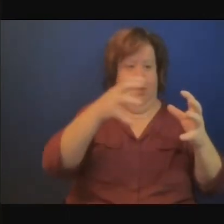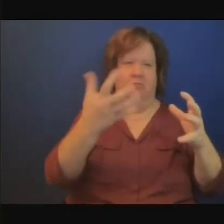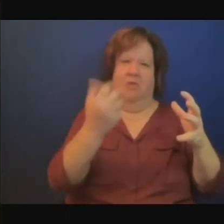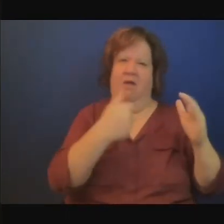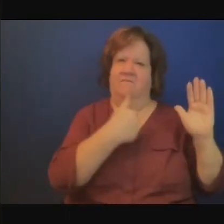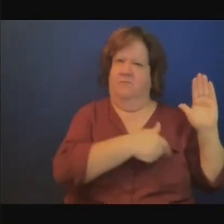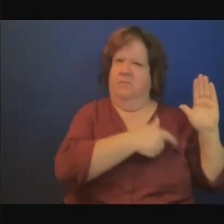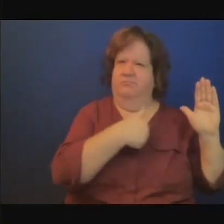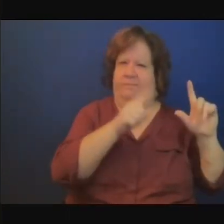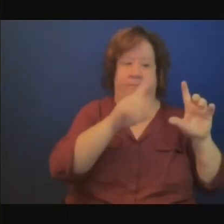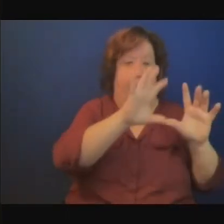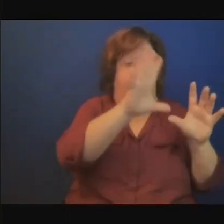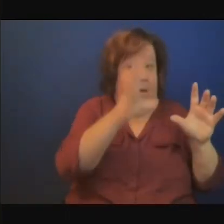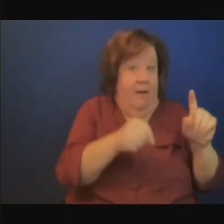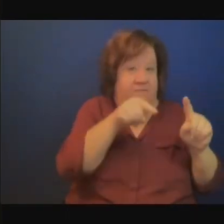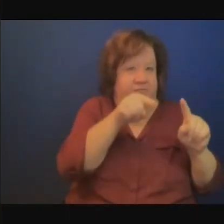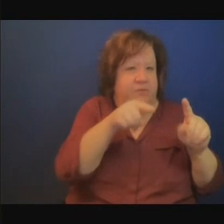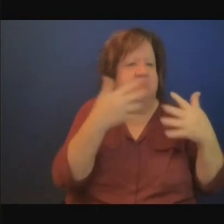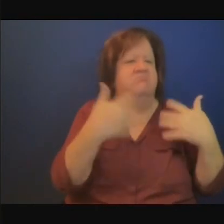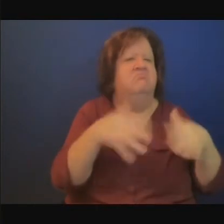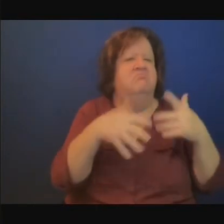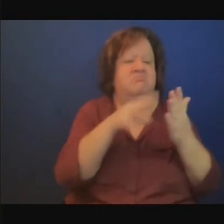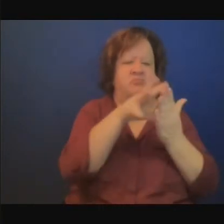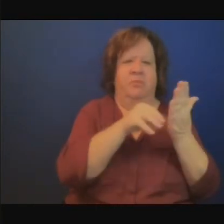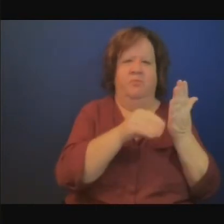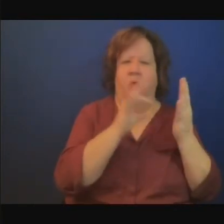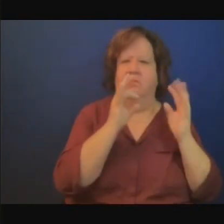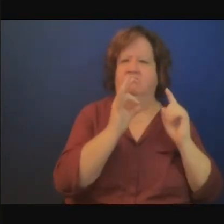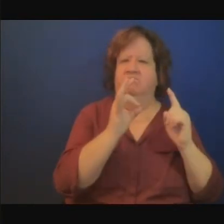je passe à la question de la conscientisation Anita